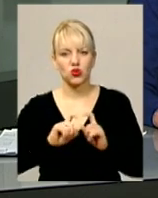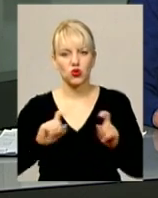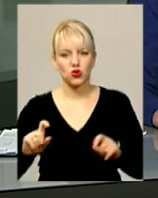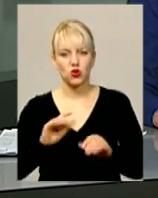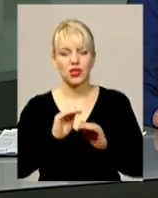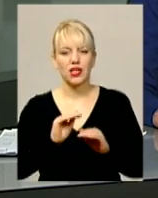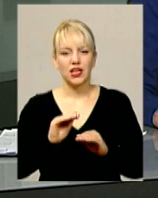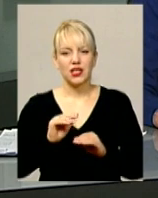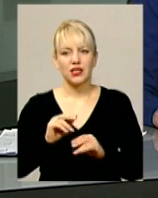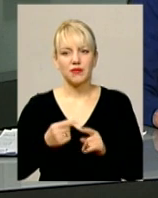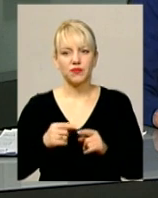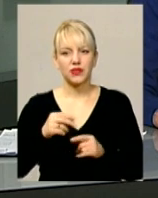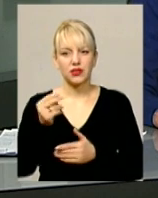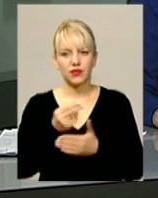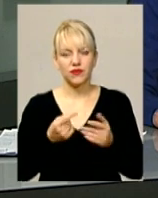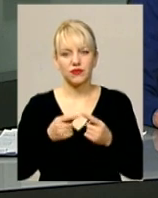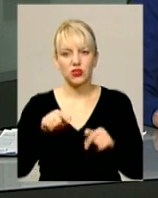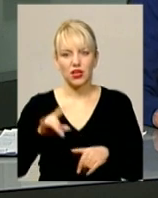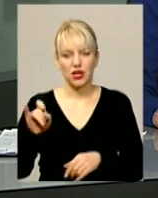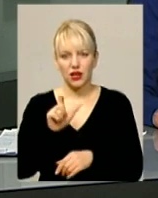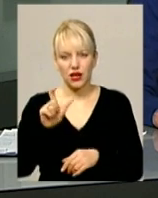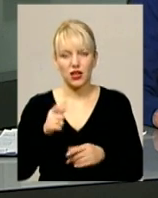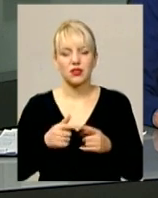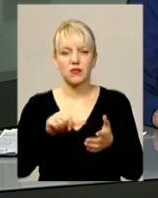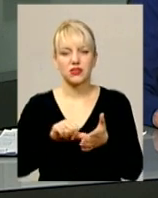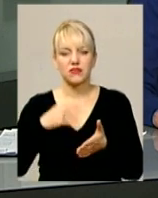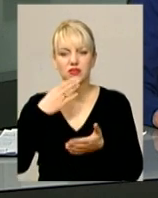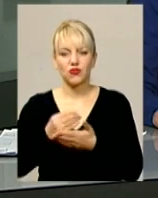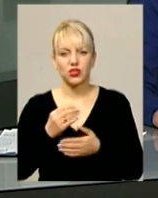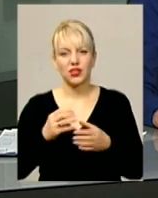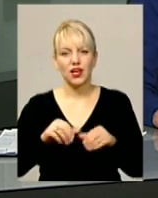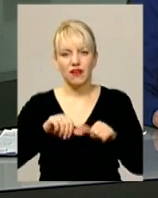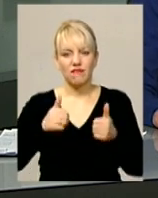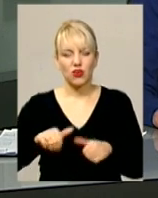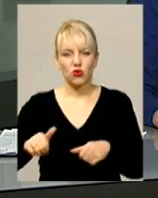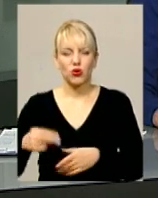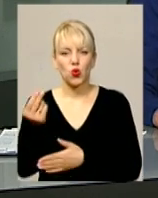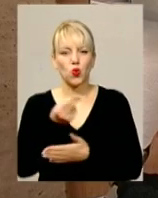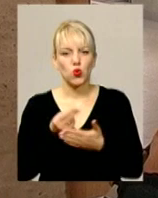декоративно-прикладного мистецтва. Цього разу діти представили свої вироби з художньої кераміки.